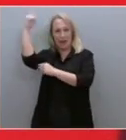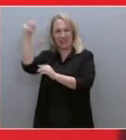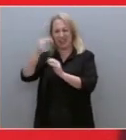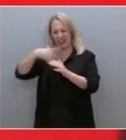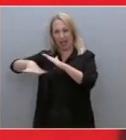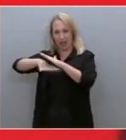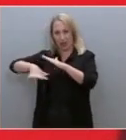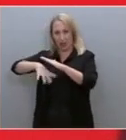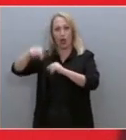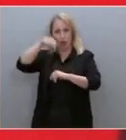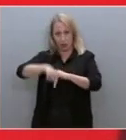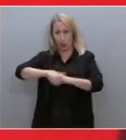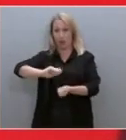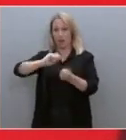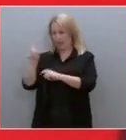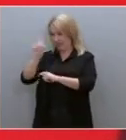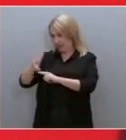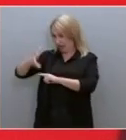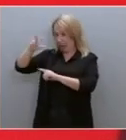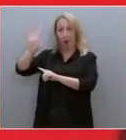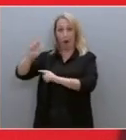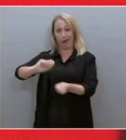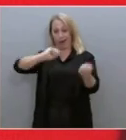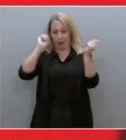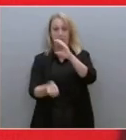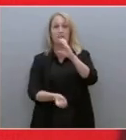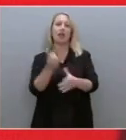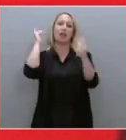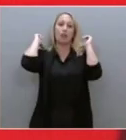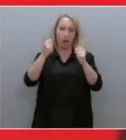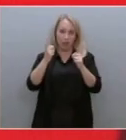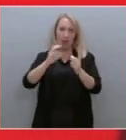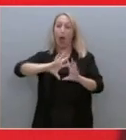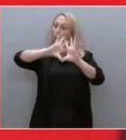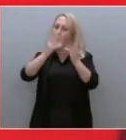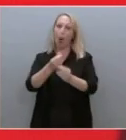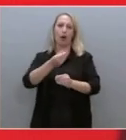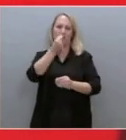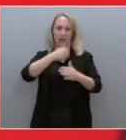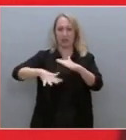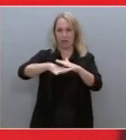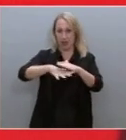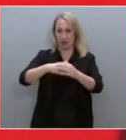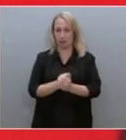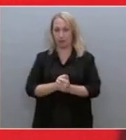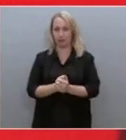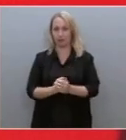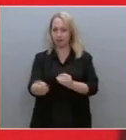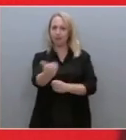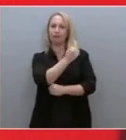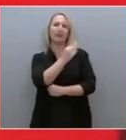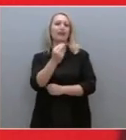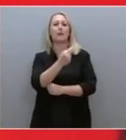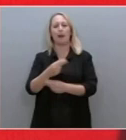Από εκεί πέρα, όμως, με ρωτήσατε τι περιμένω από την Εξεταστική Επιτροπή. Δεν περιμένω απολύτως